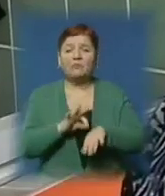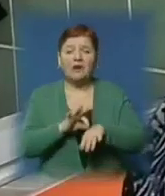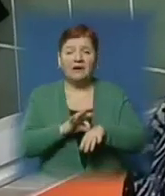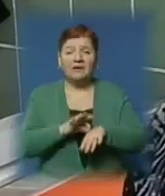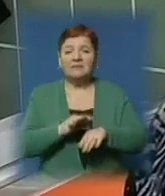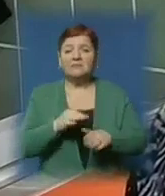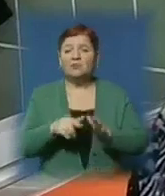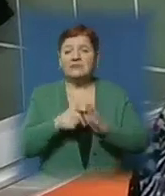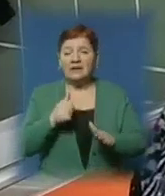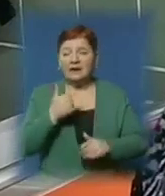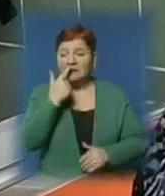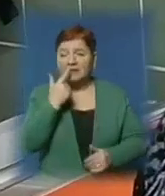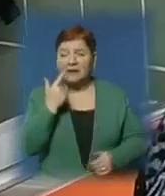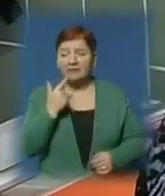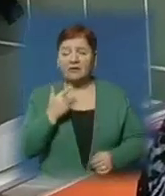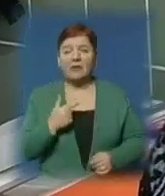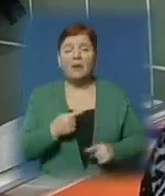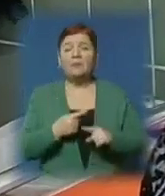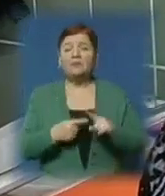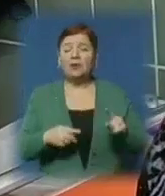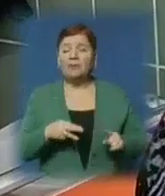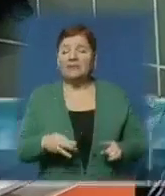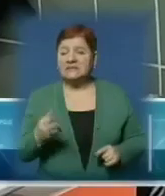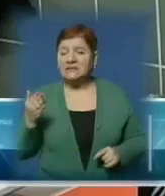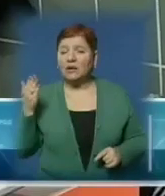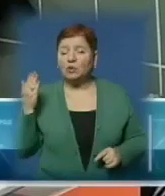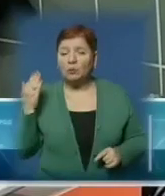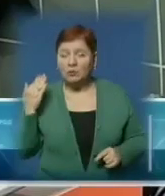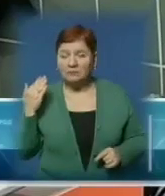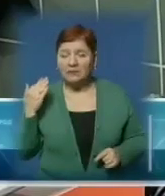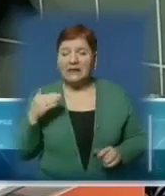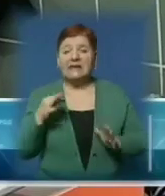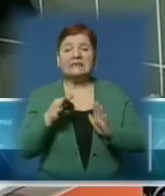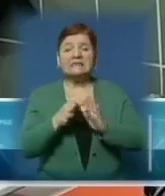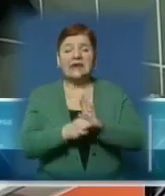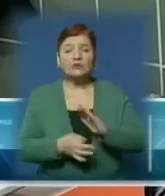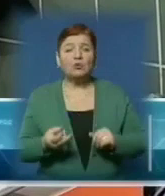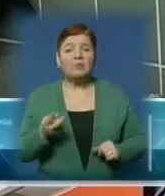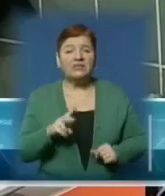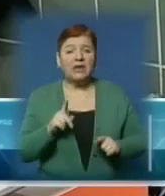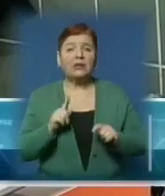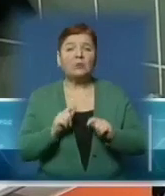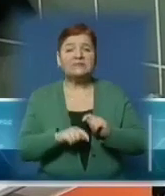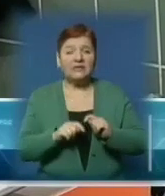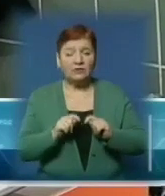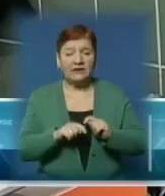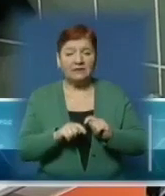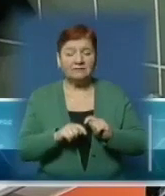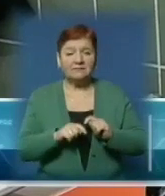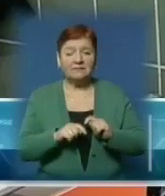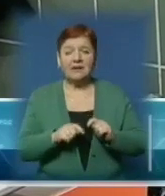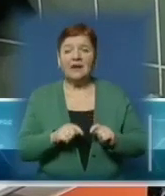нещодавно. Я знала лише півтора місяця тому, і одразу прийшла сюди на обслідування, обслідувалася,